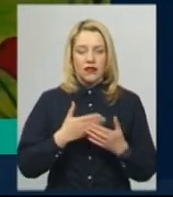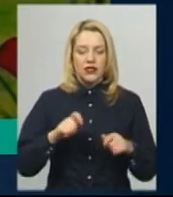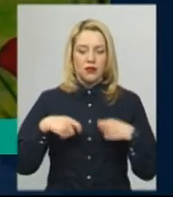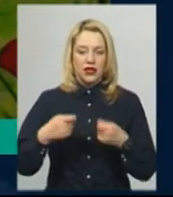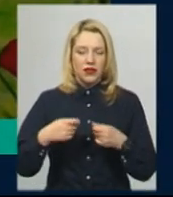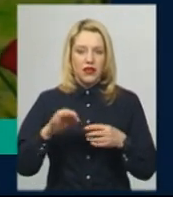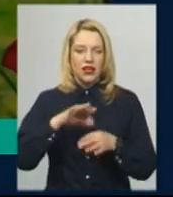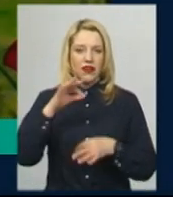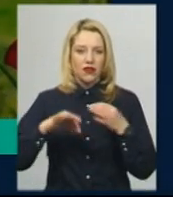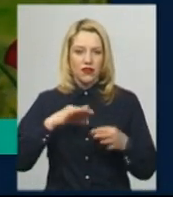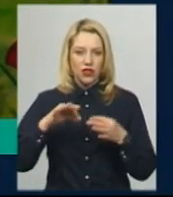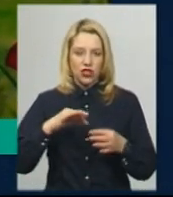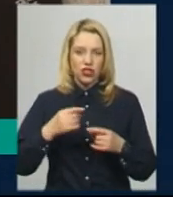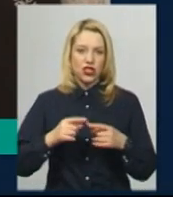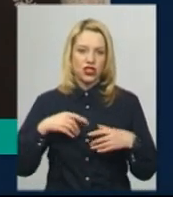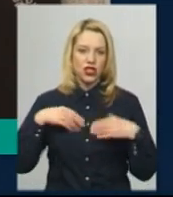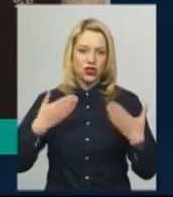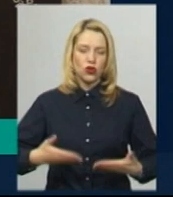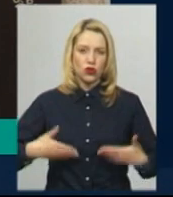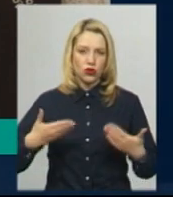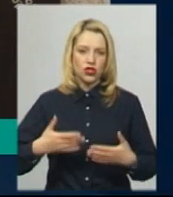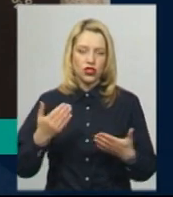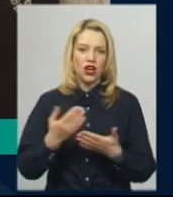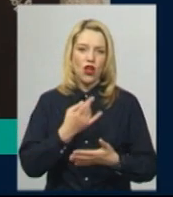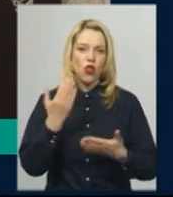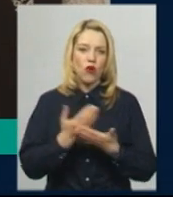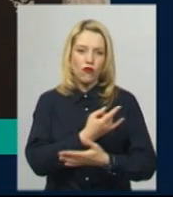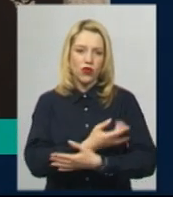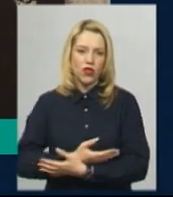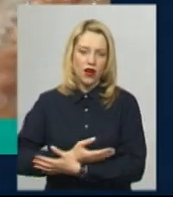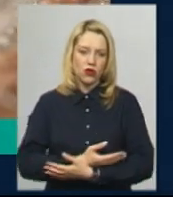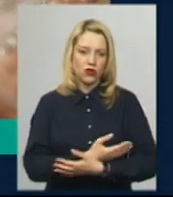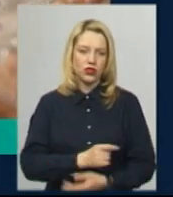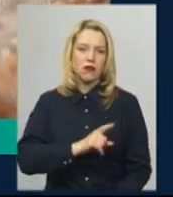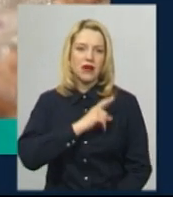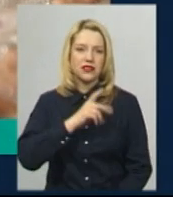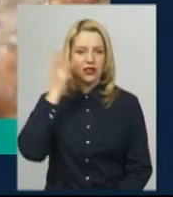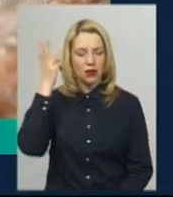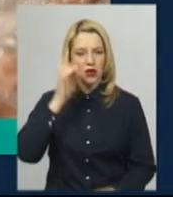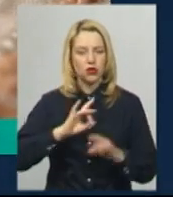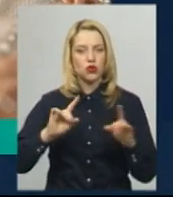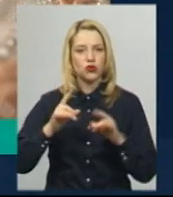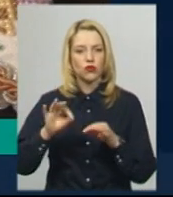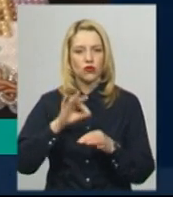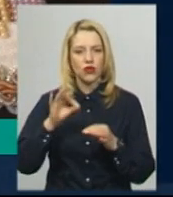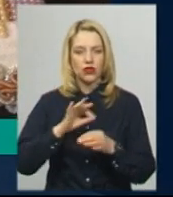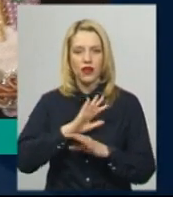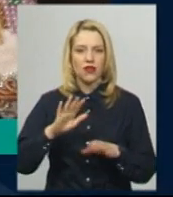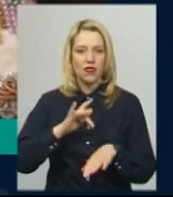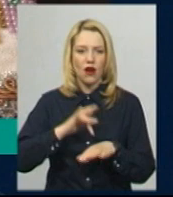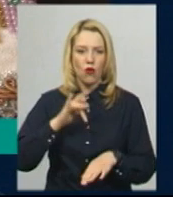дітей у Хмельницькому народилися в день вишиванки. Перейняли майстерність прабабусь. Майстерня з Хмельниччини розповіла, чому вишивання не хобі.